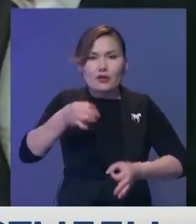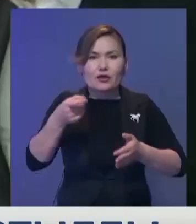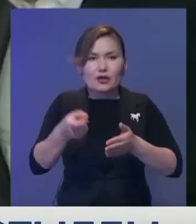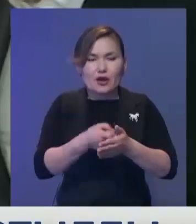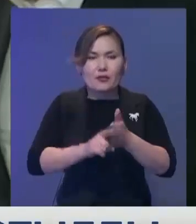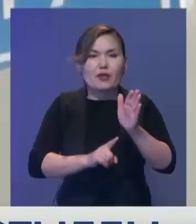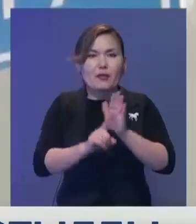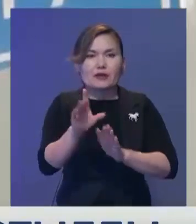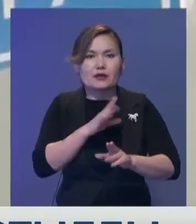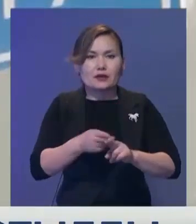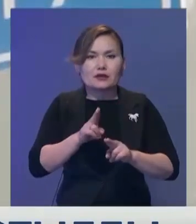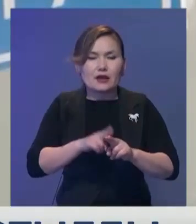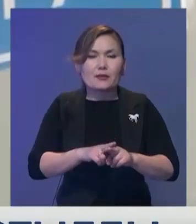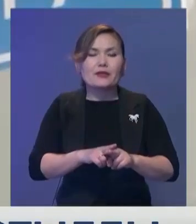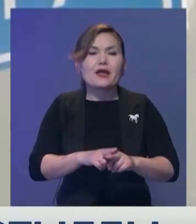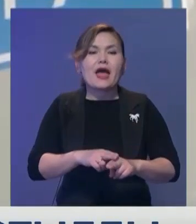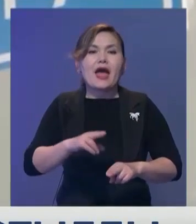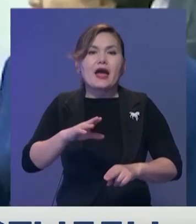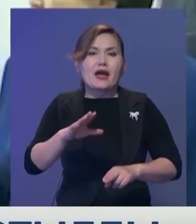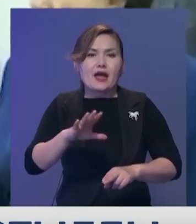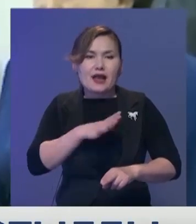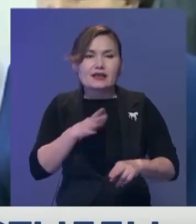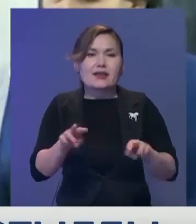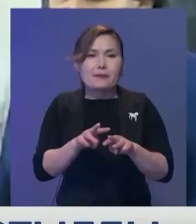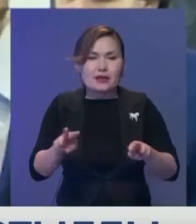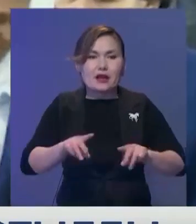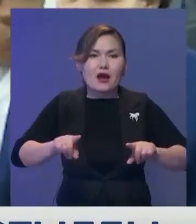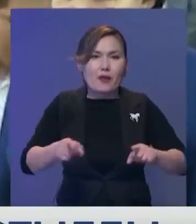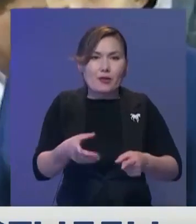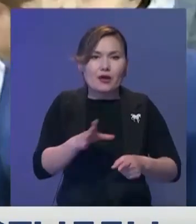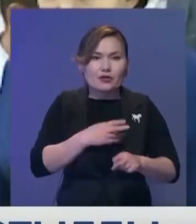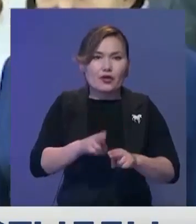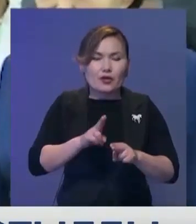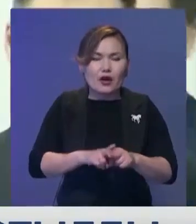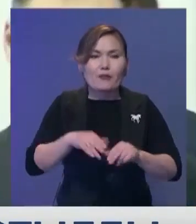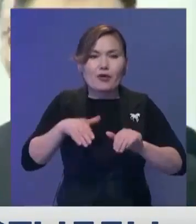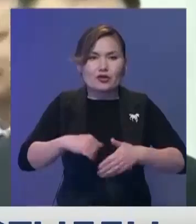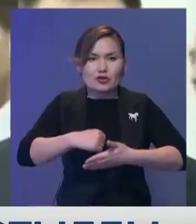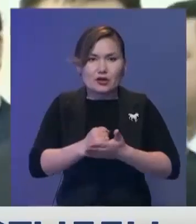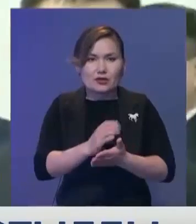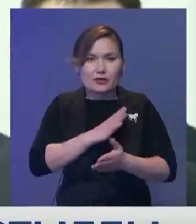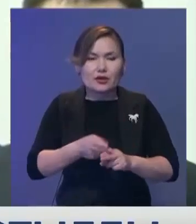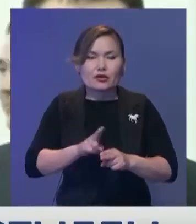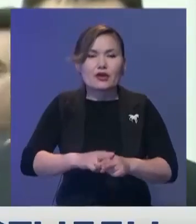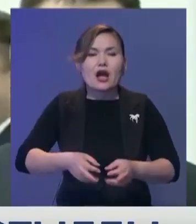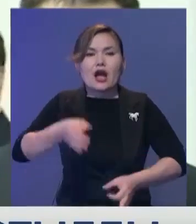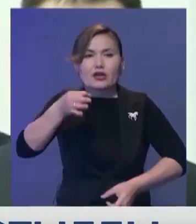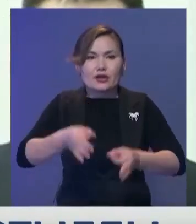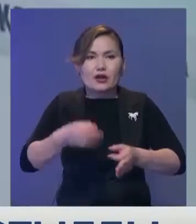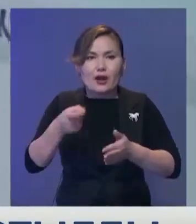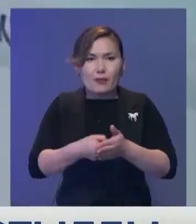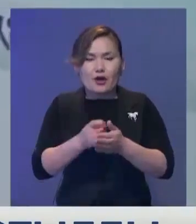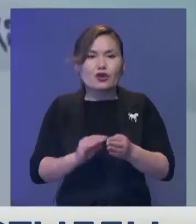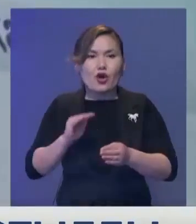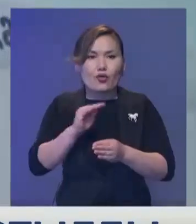тергеуді бастаған еді. Сол кезе әкс-министерді қамауда сау түріндегі бұлтарпау шарасына санкция берілген. Тергеуге байланысты